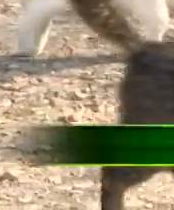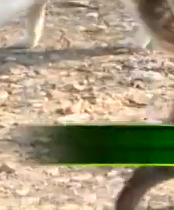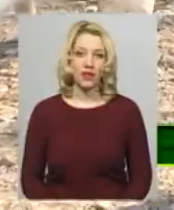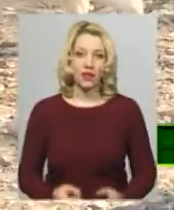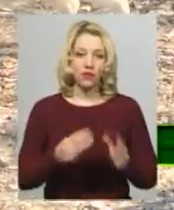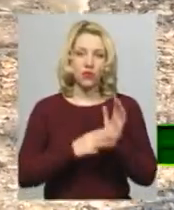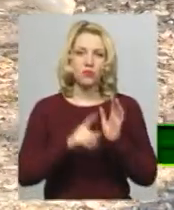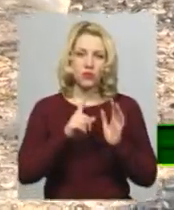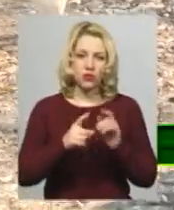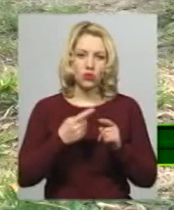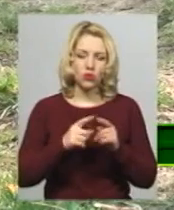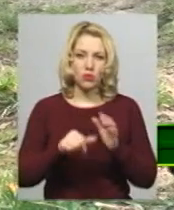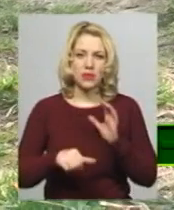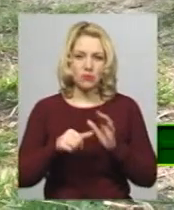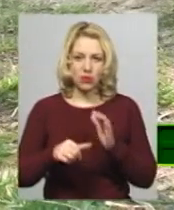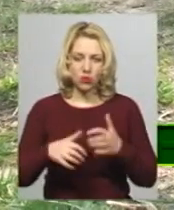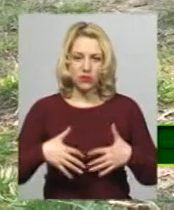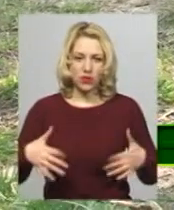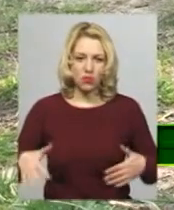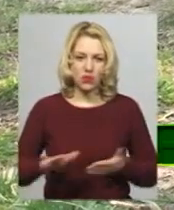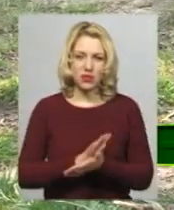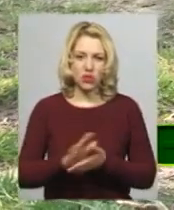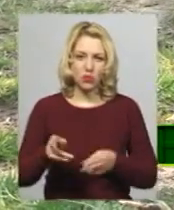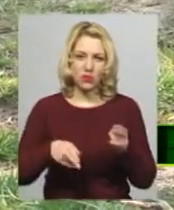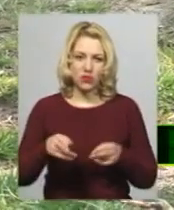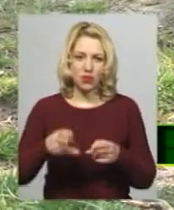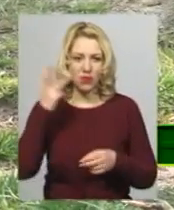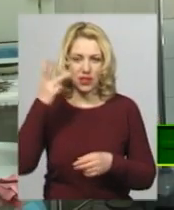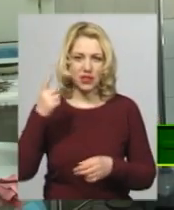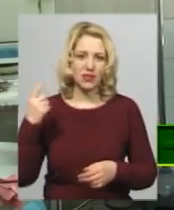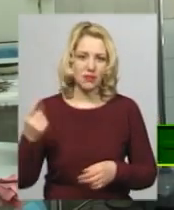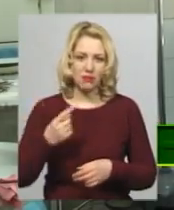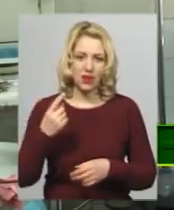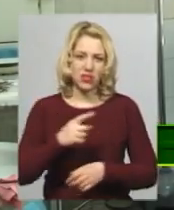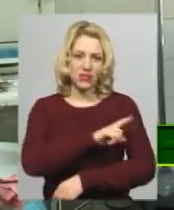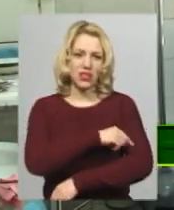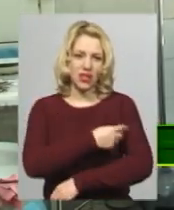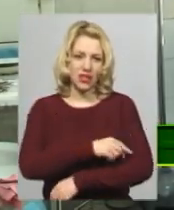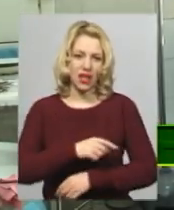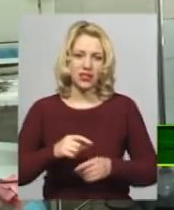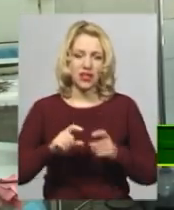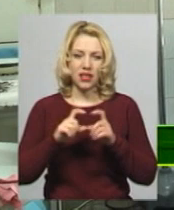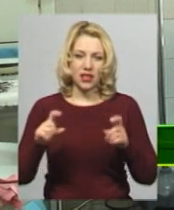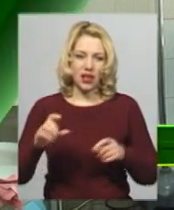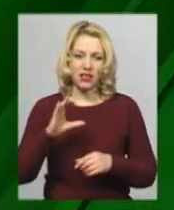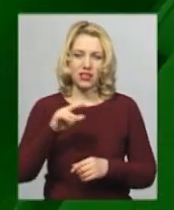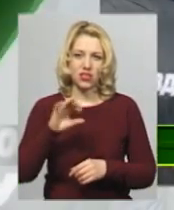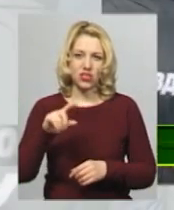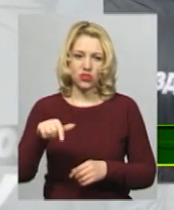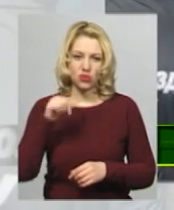81 безпритульну тварину безкоштовно простерилізували у Хмельницькій першій міській ветеринарній лікарні з січня цього року.